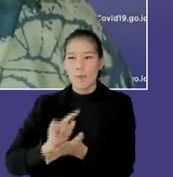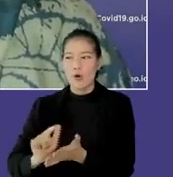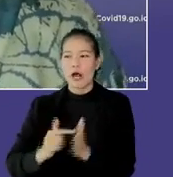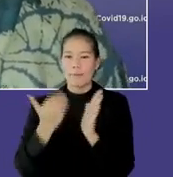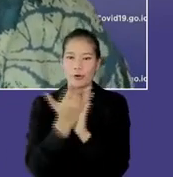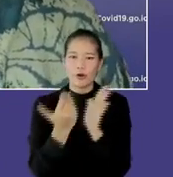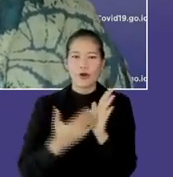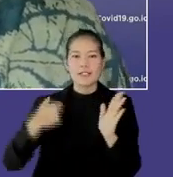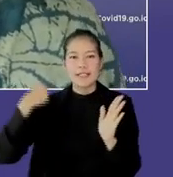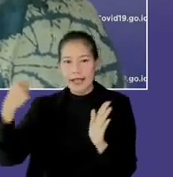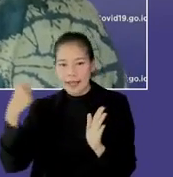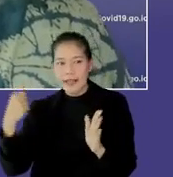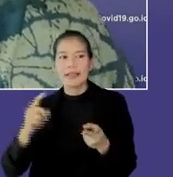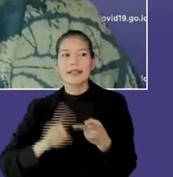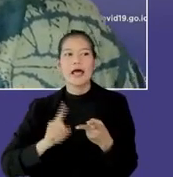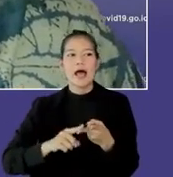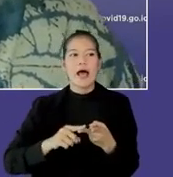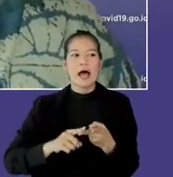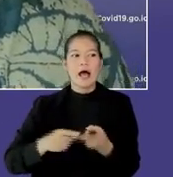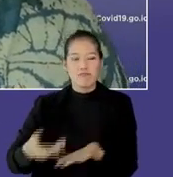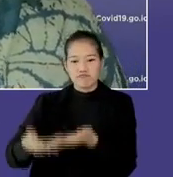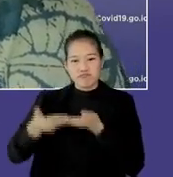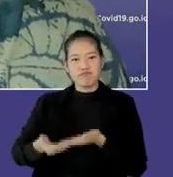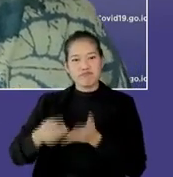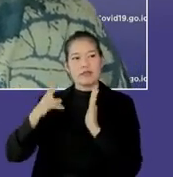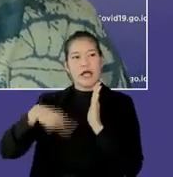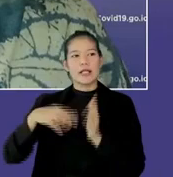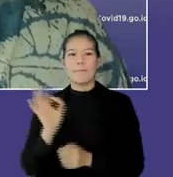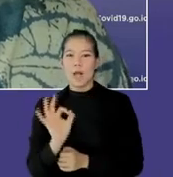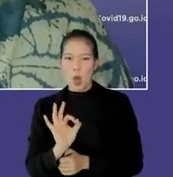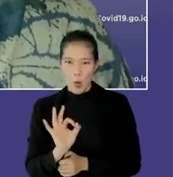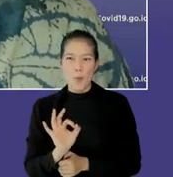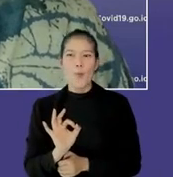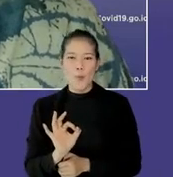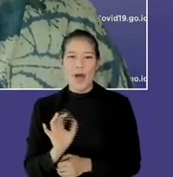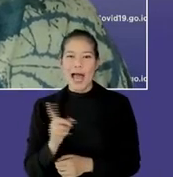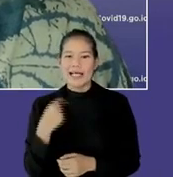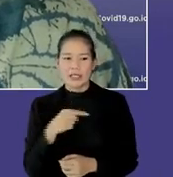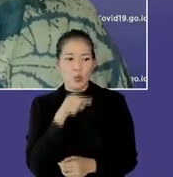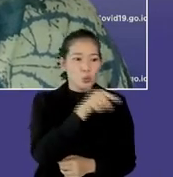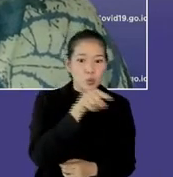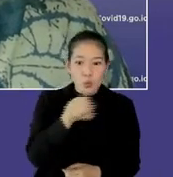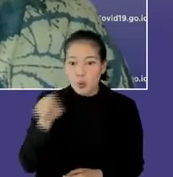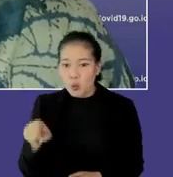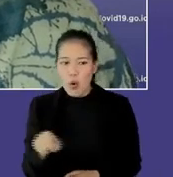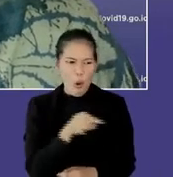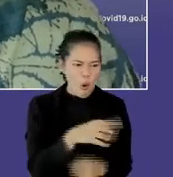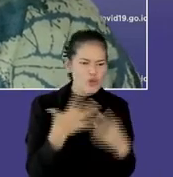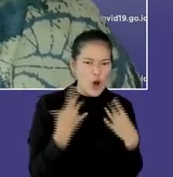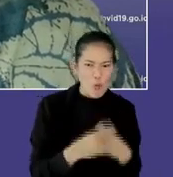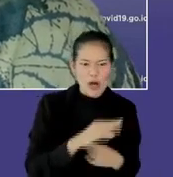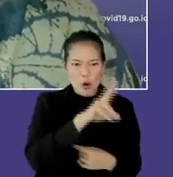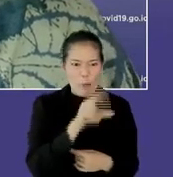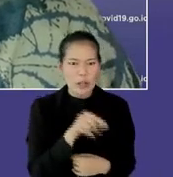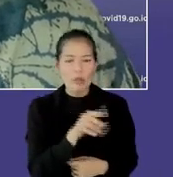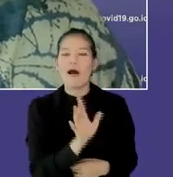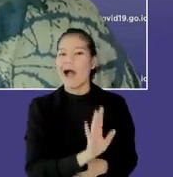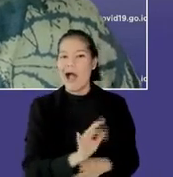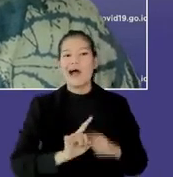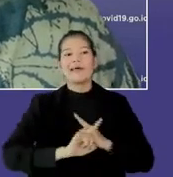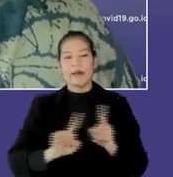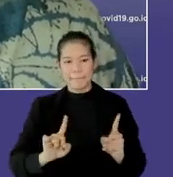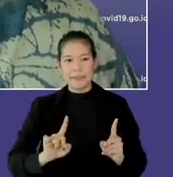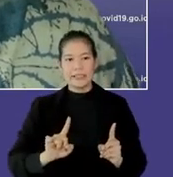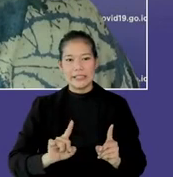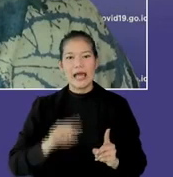protokol kesehatan, ada yang masih belum memberikan datanya, jadi kita enggak akan menunjuk cuman, oh cuma jawab jabar, jawab pintanya, tidak. Tapi